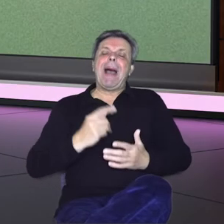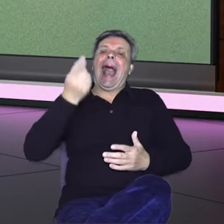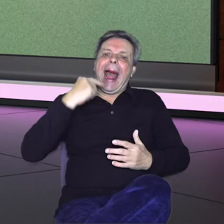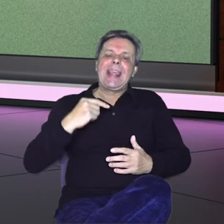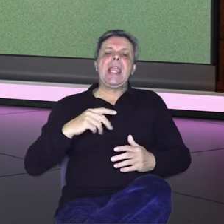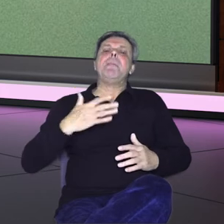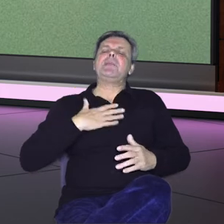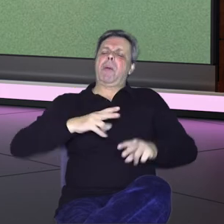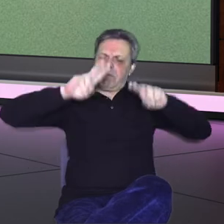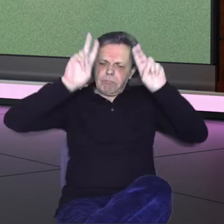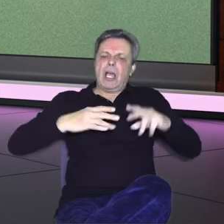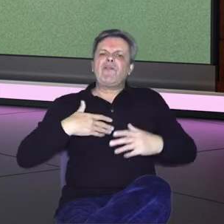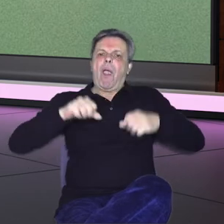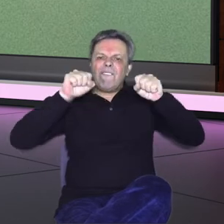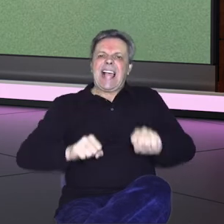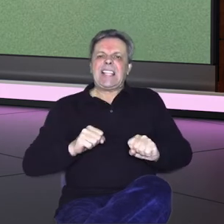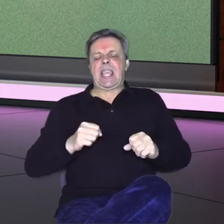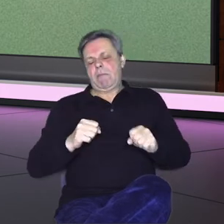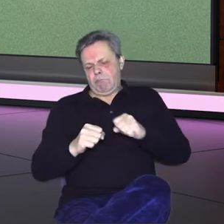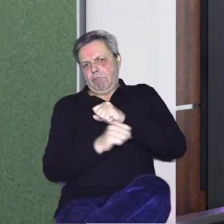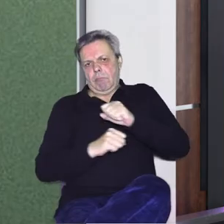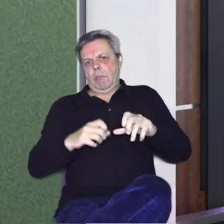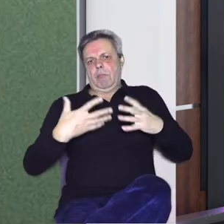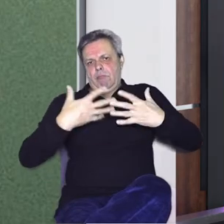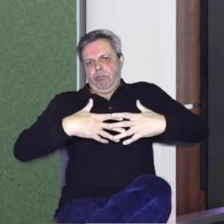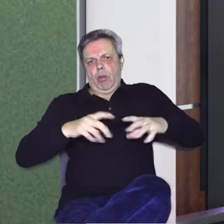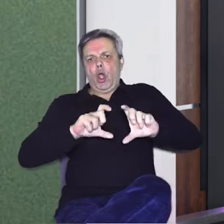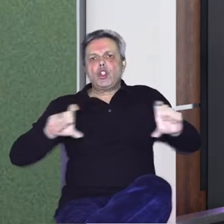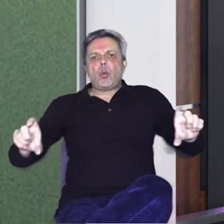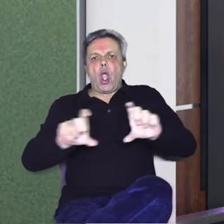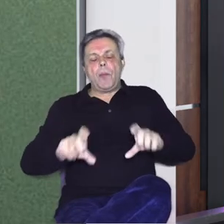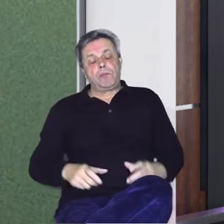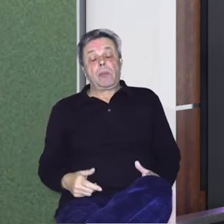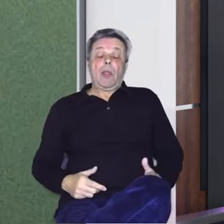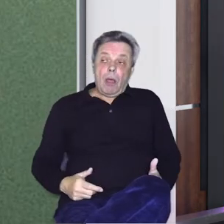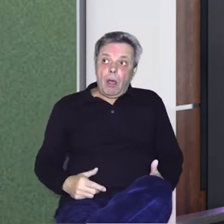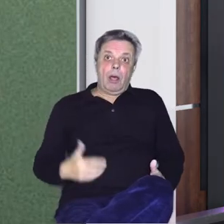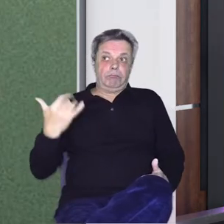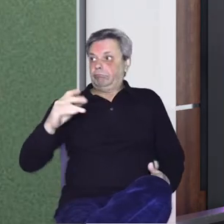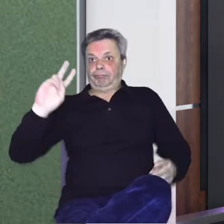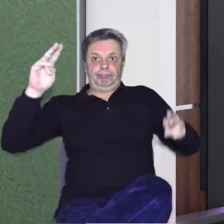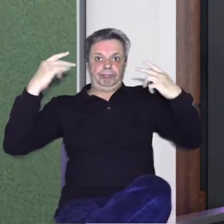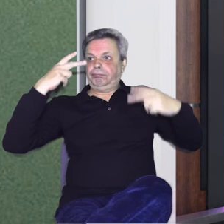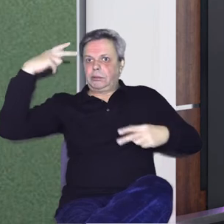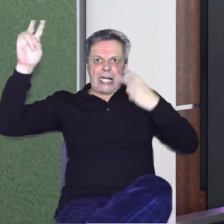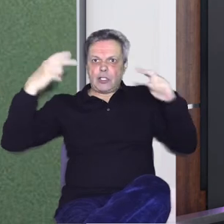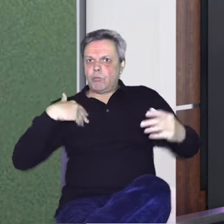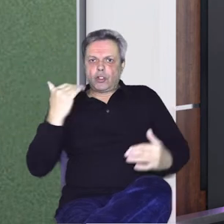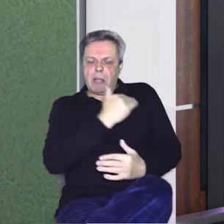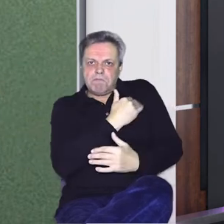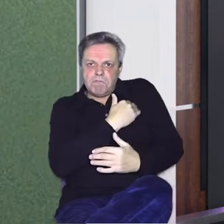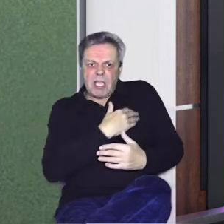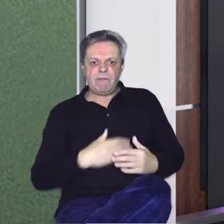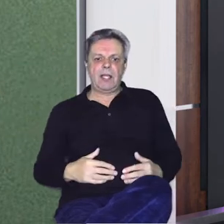smo imali baš svoj studio. I tada je počela ekipa zvati izvana. Prvi ko nam se javio je